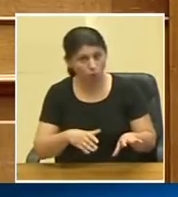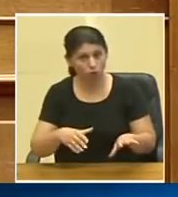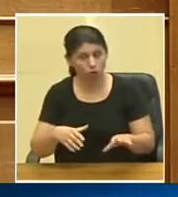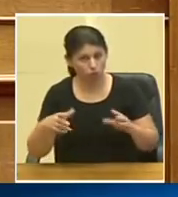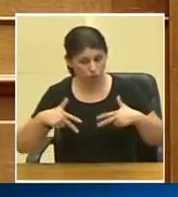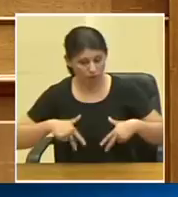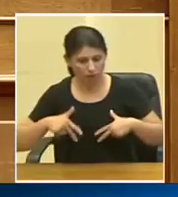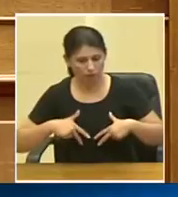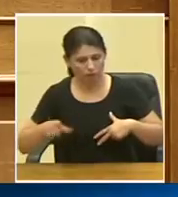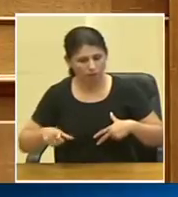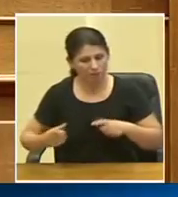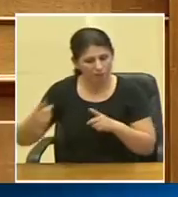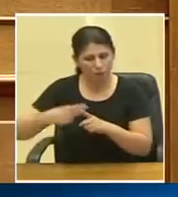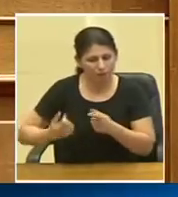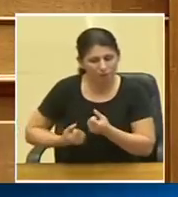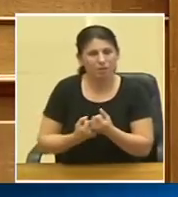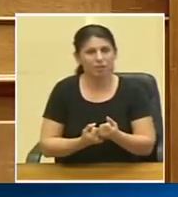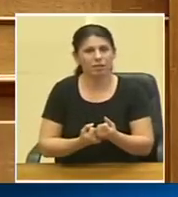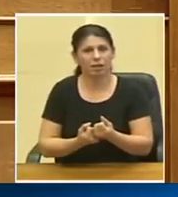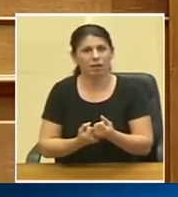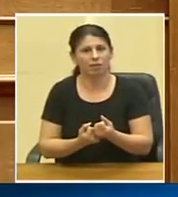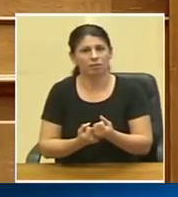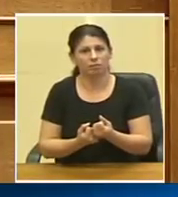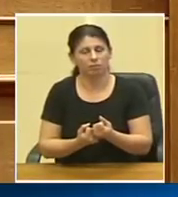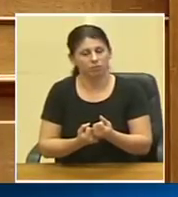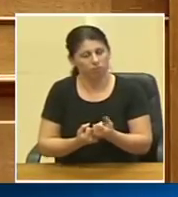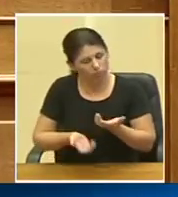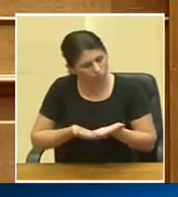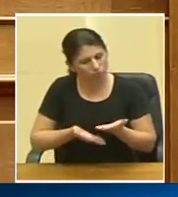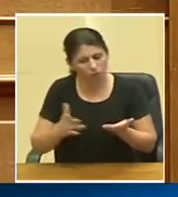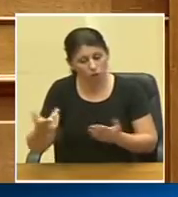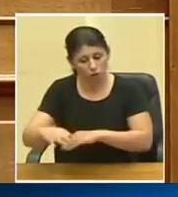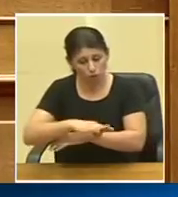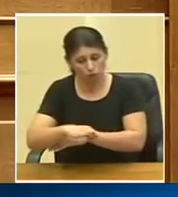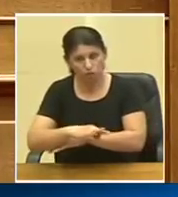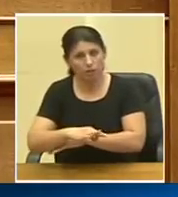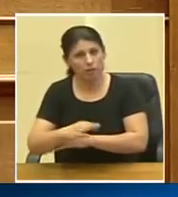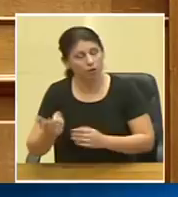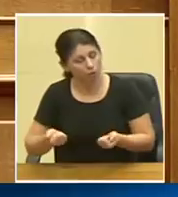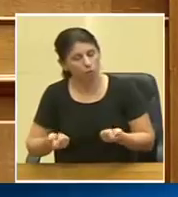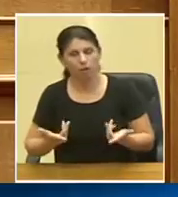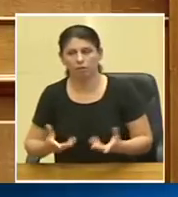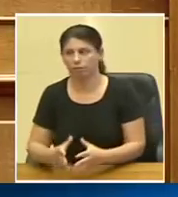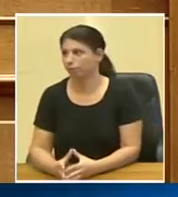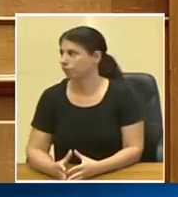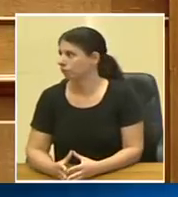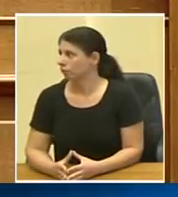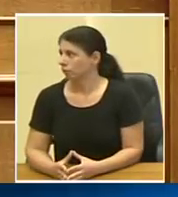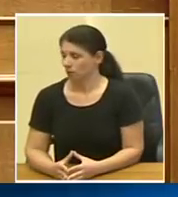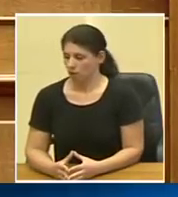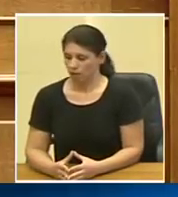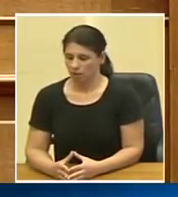συμπληρωματικά και ενισχυτικά στις δωρεές, σε σχέση με το σχέδιο το οποίο υλοποιούσαμε. Για να τα